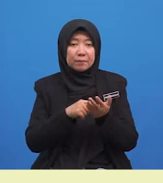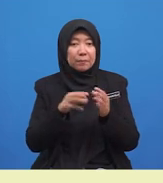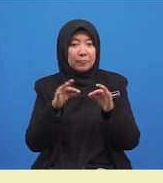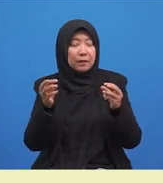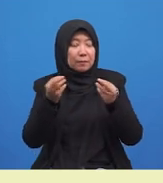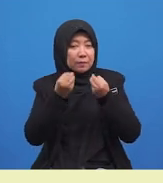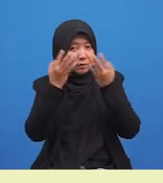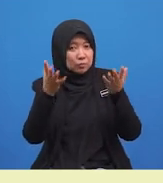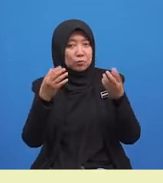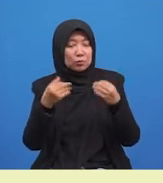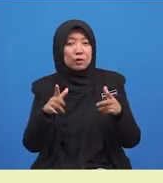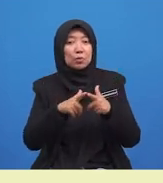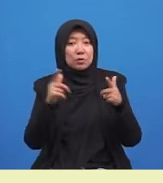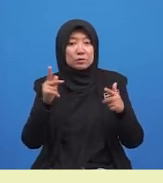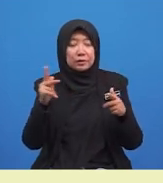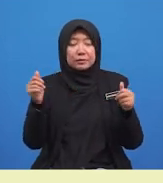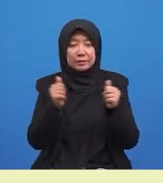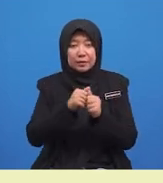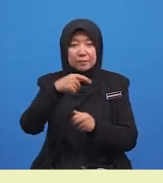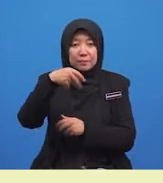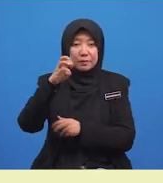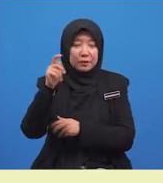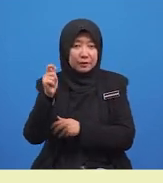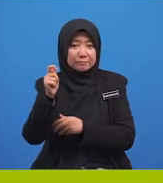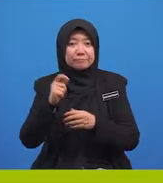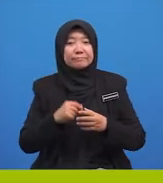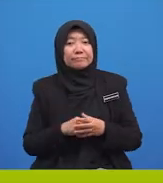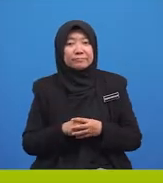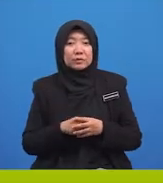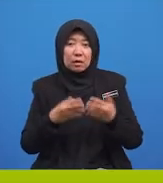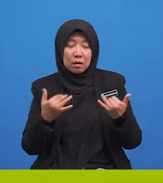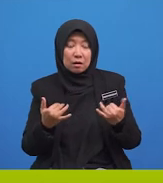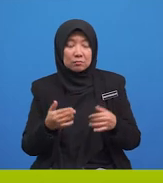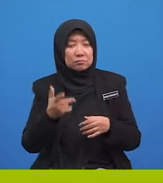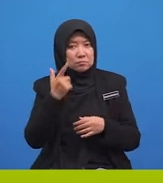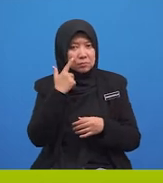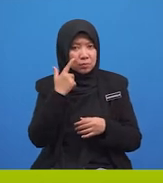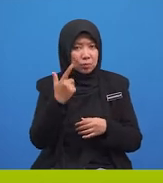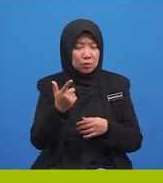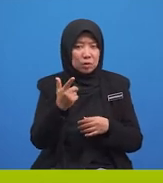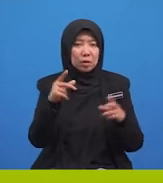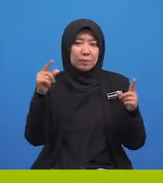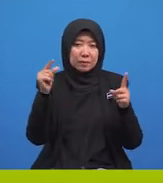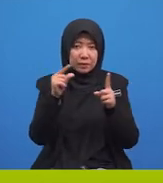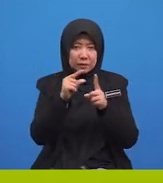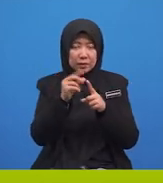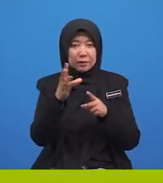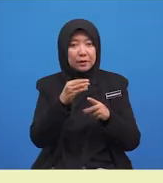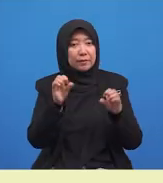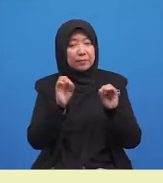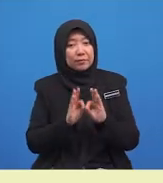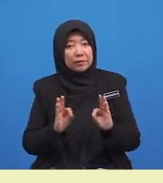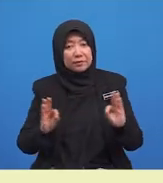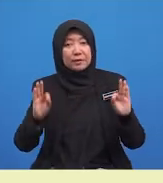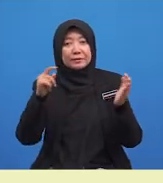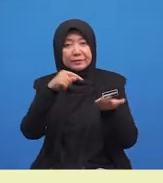dengan perluasan predikat. Kita lihat pula perkataan dan perasaan ini.